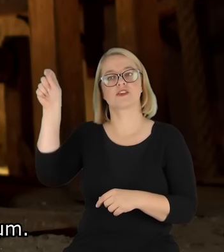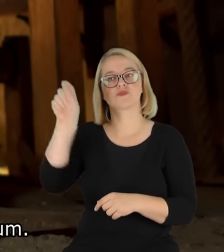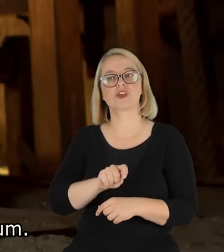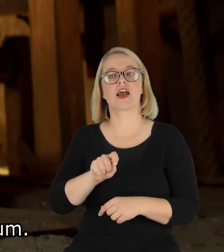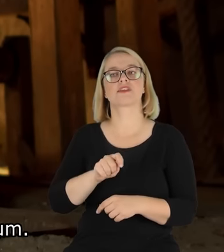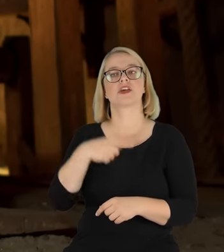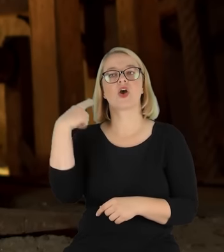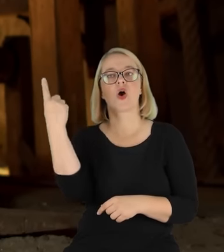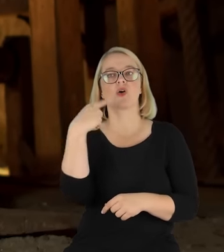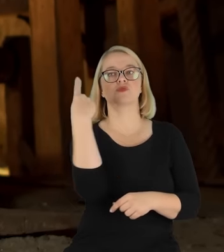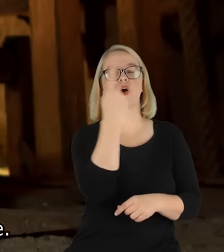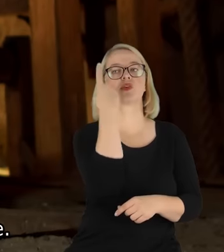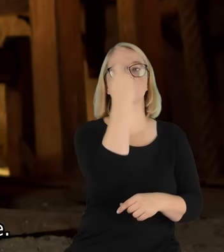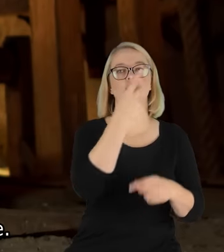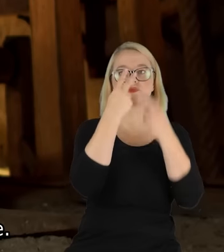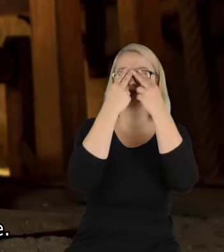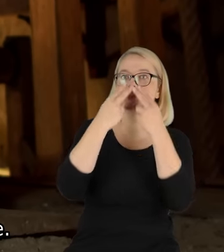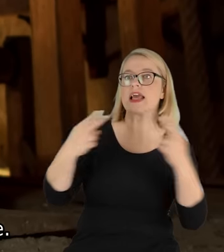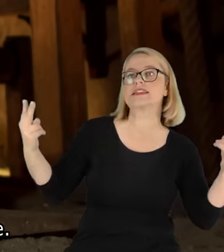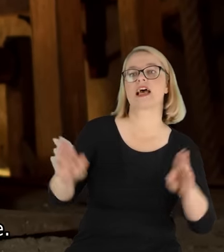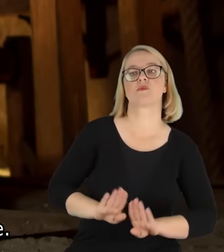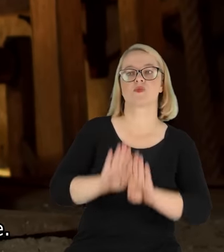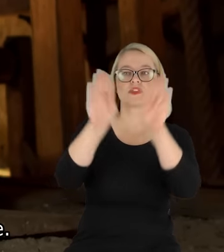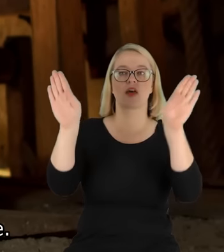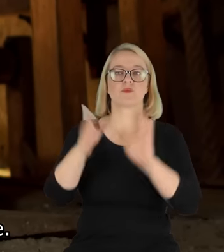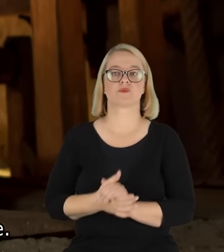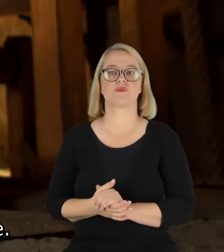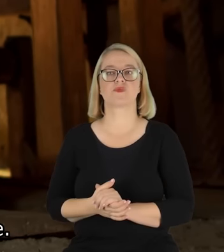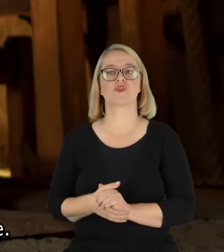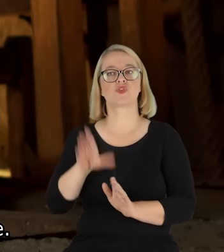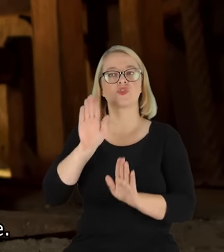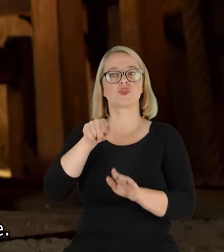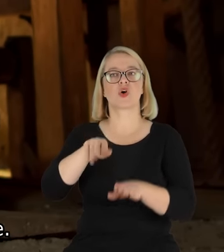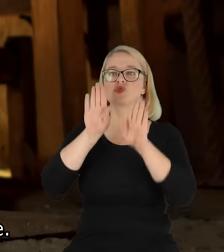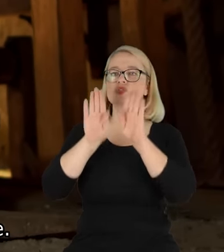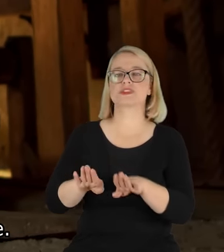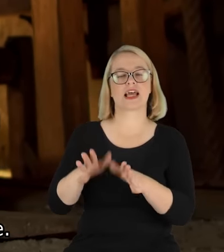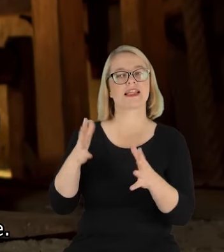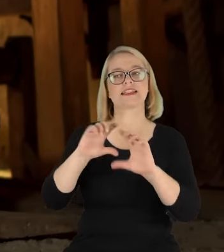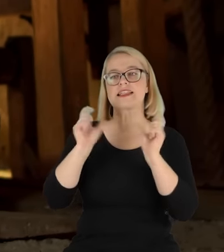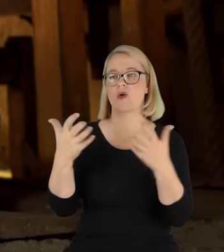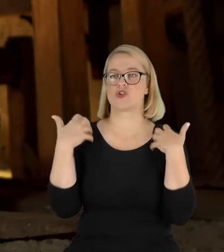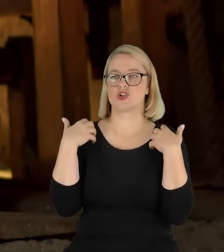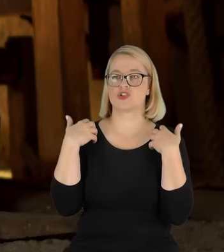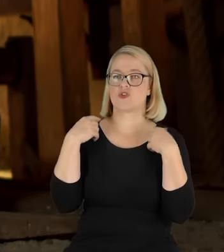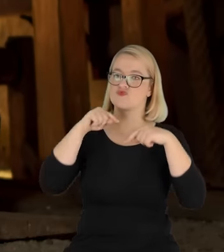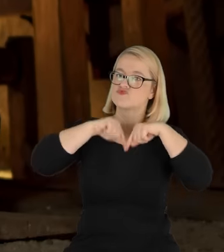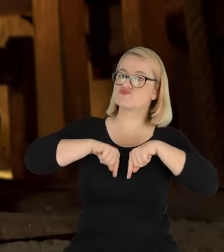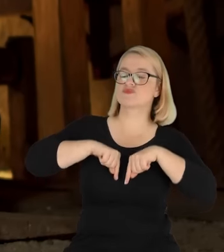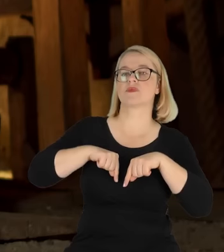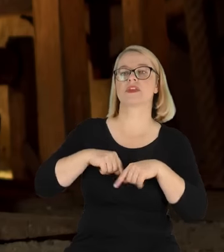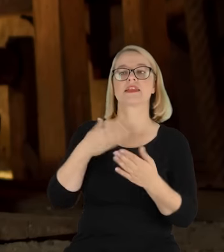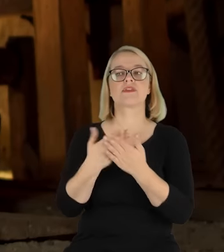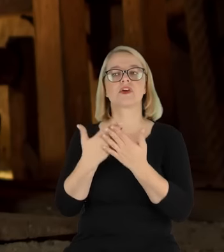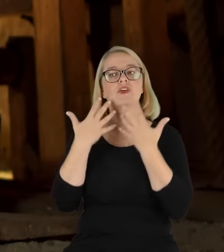pochodzić po tym muzeum, bo jak już powiedziałem, to zostanie na całe życie dla mnie. I za